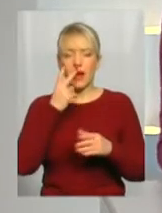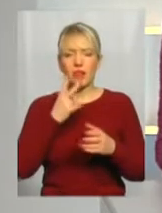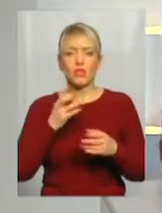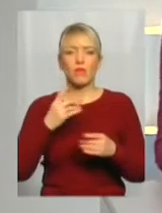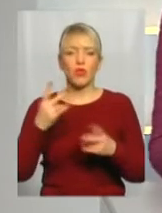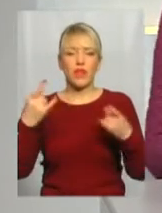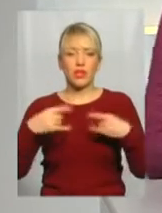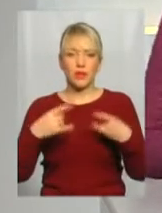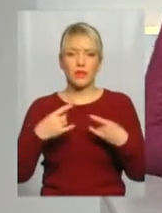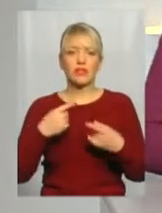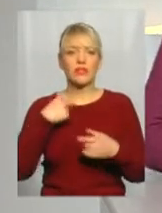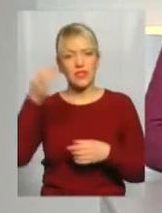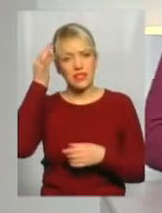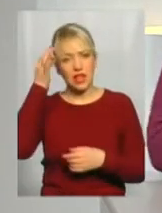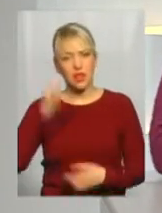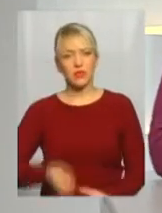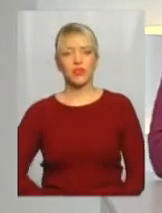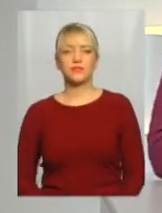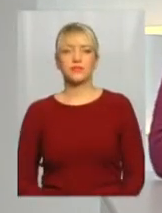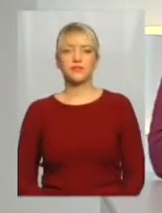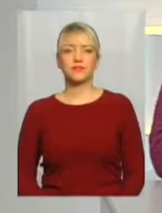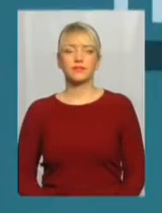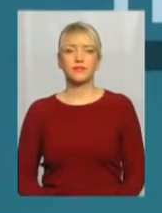переказували йому. Давайте послухаємо. З задоволенням.